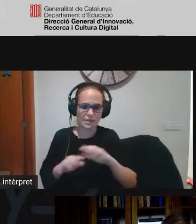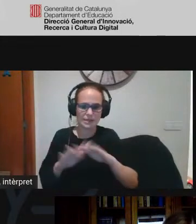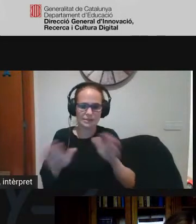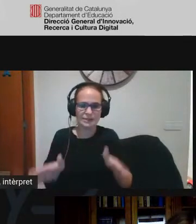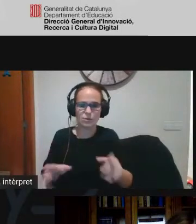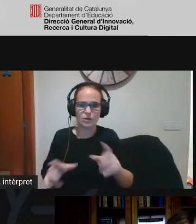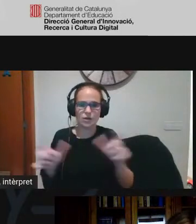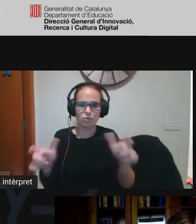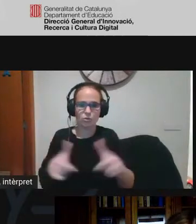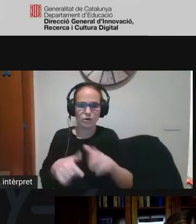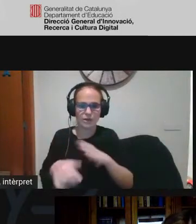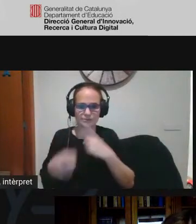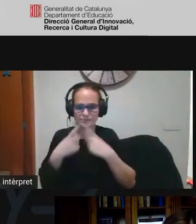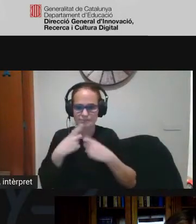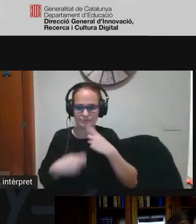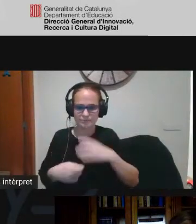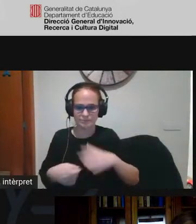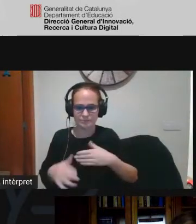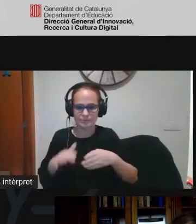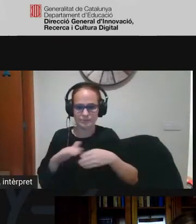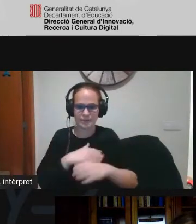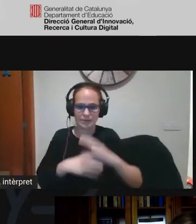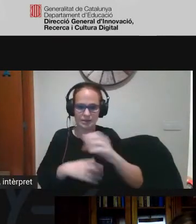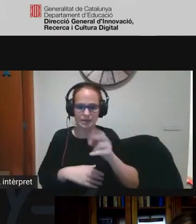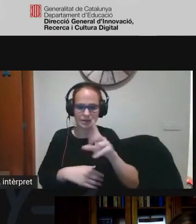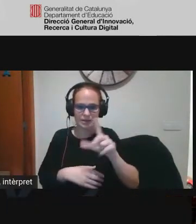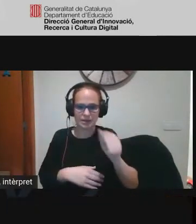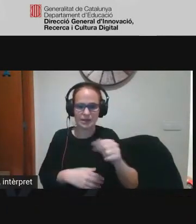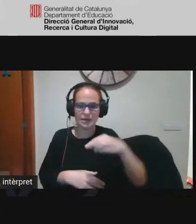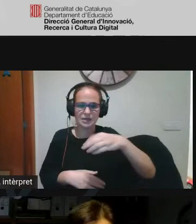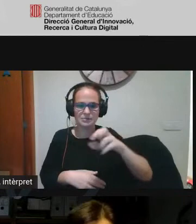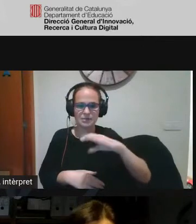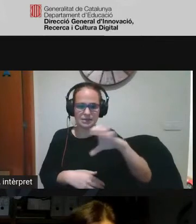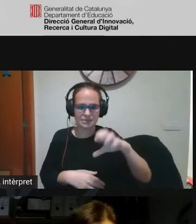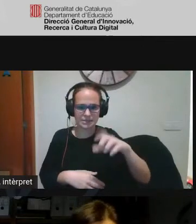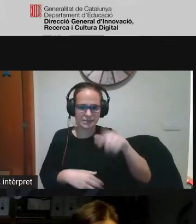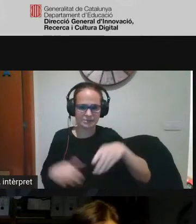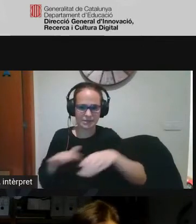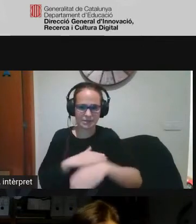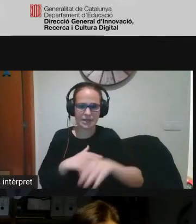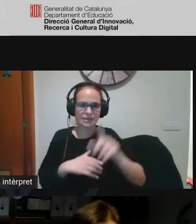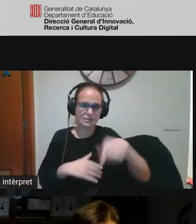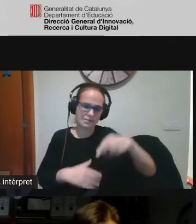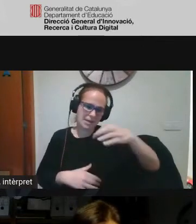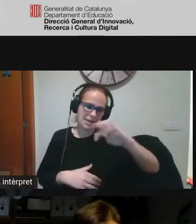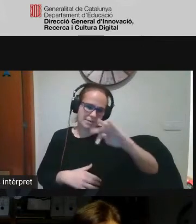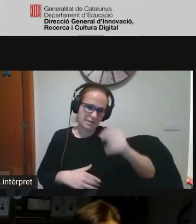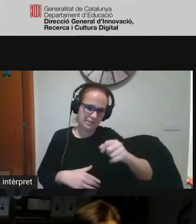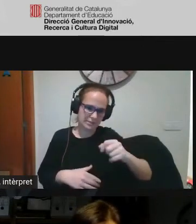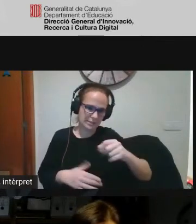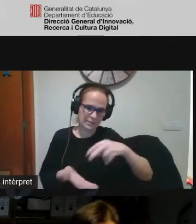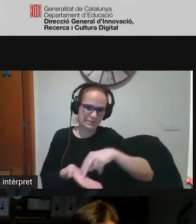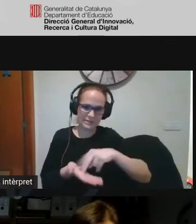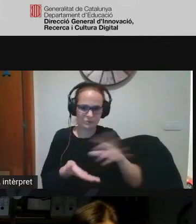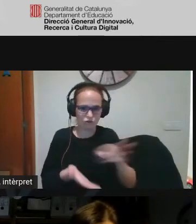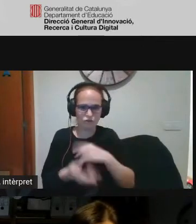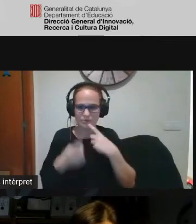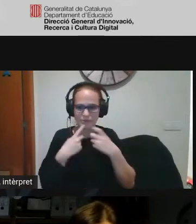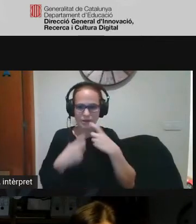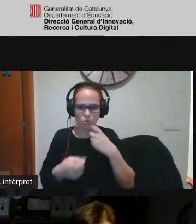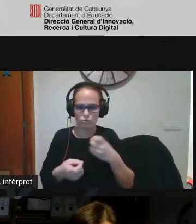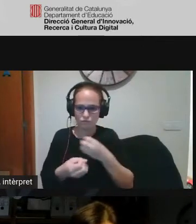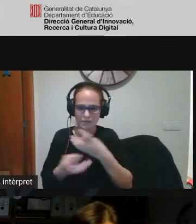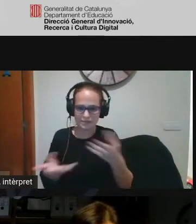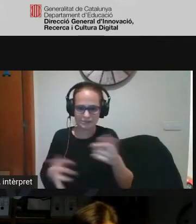per tant també entraran la Carla i la Mercè i evidentment la Marta i estarem tots per algunes preguntes que jo